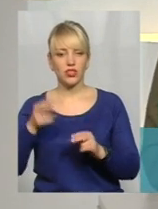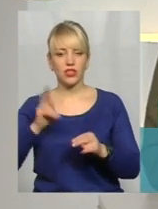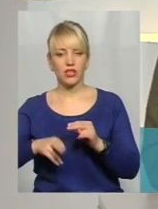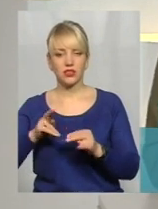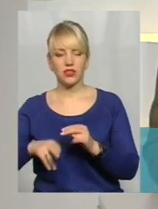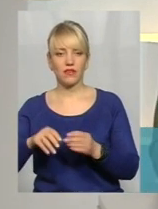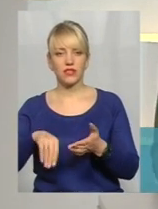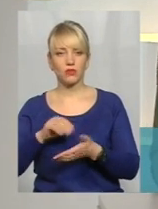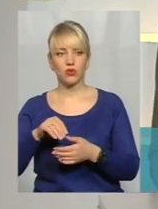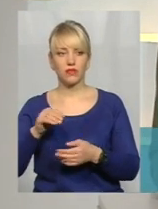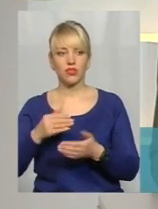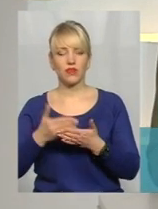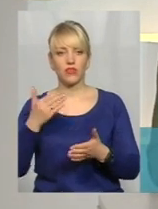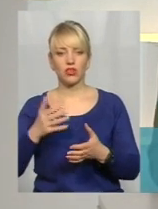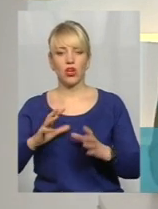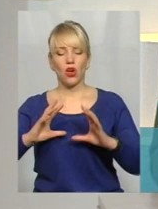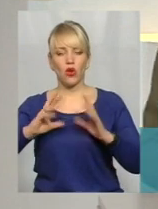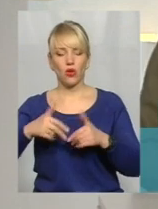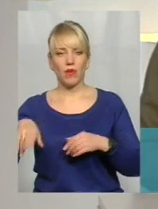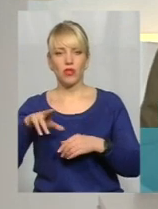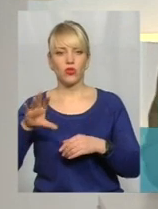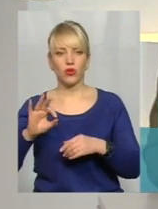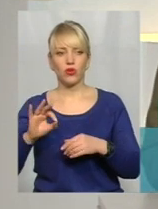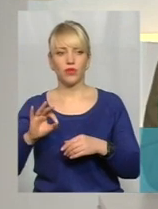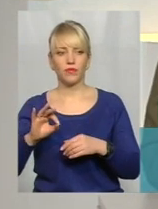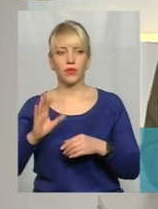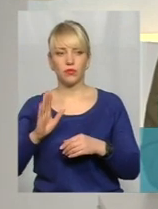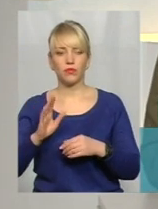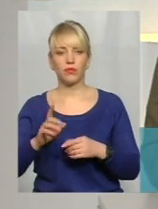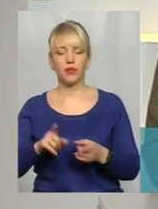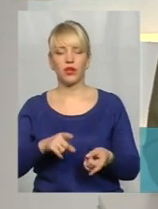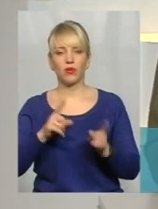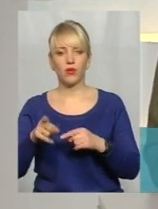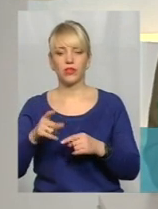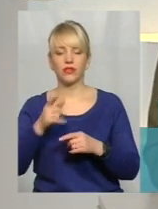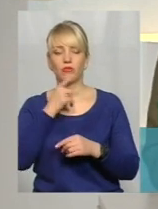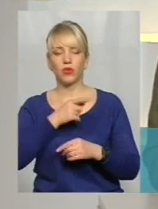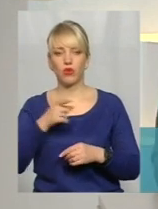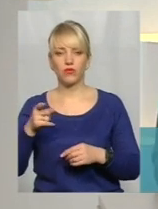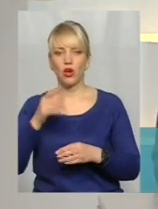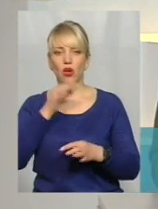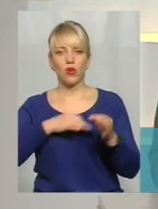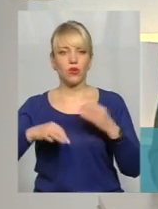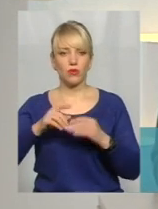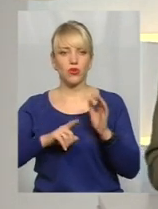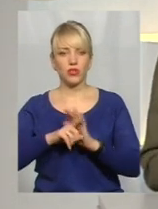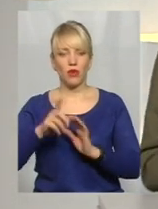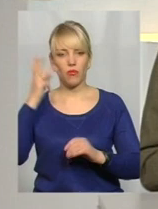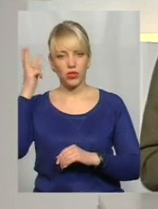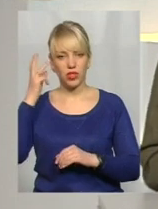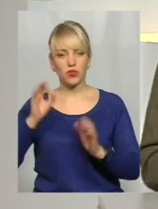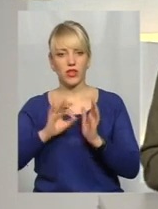споживачі від глобального до локального будемо переходити сьогодні впродовж розмови, а почнемо із Подільського